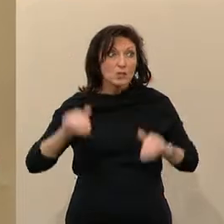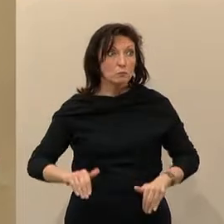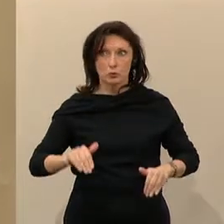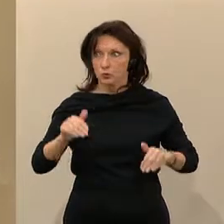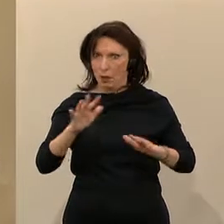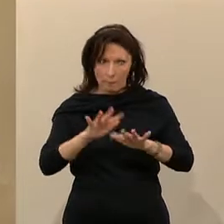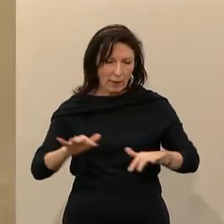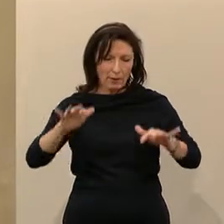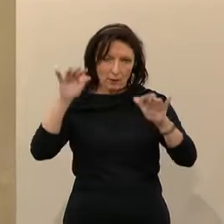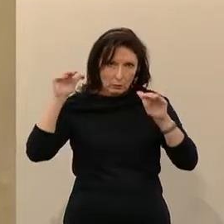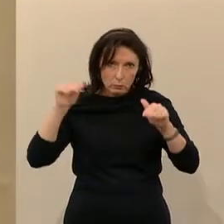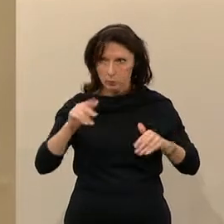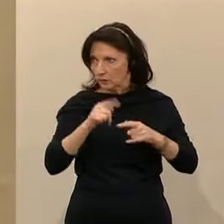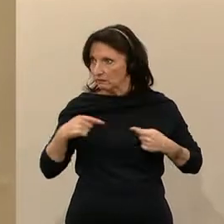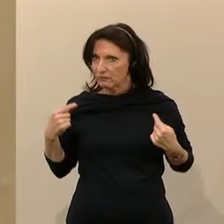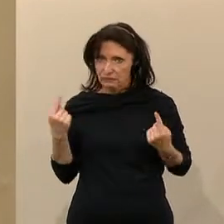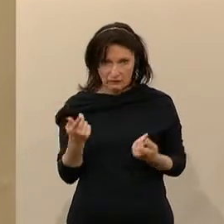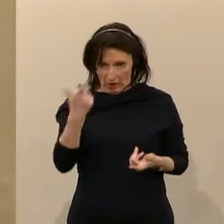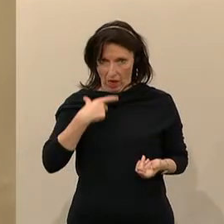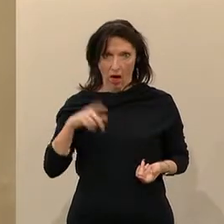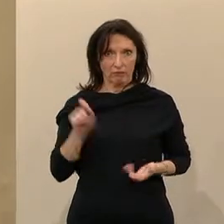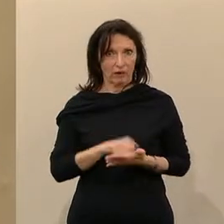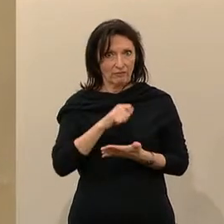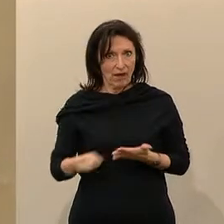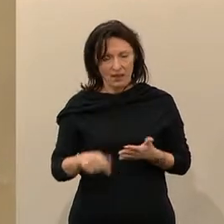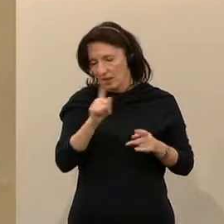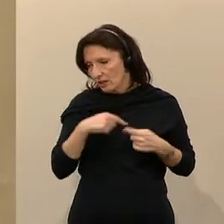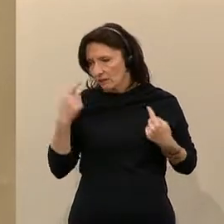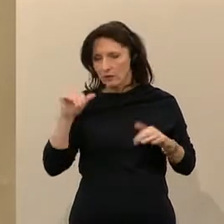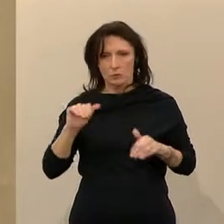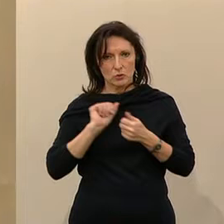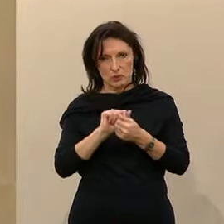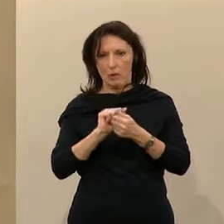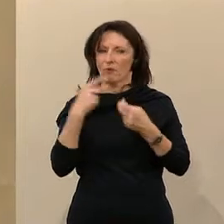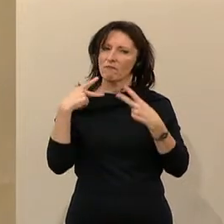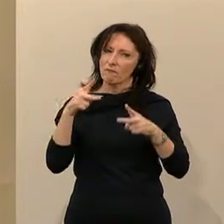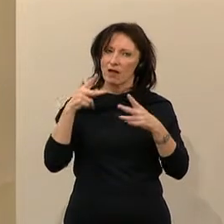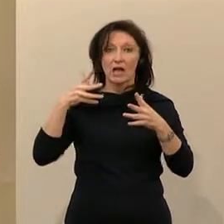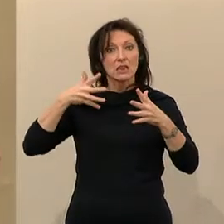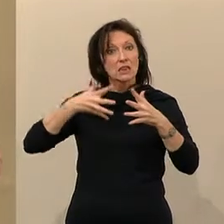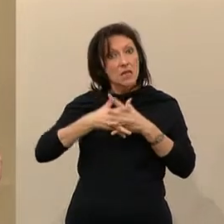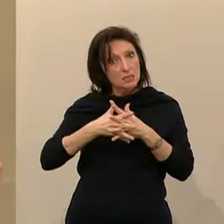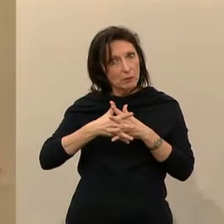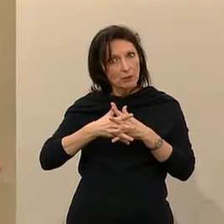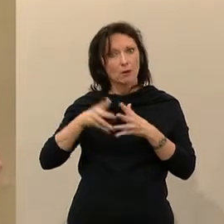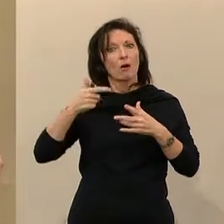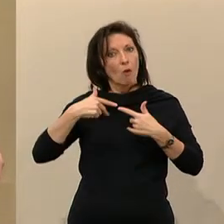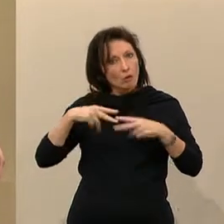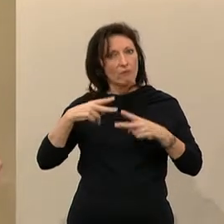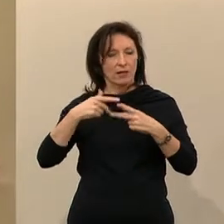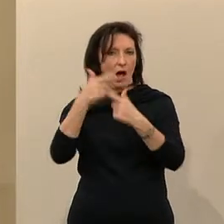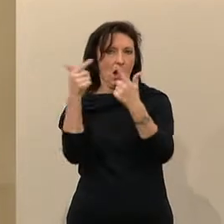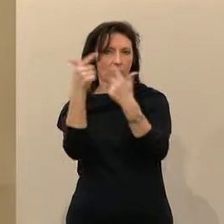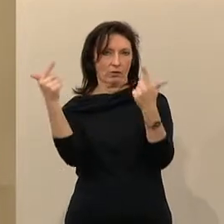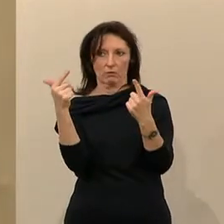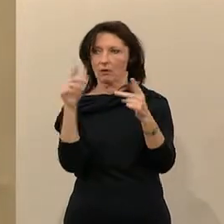als Parlament, als gewählte ParlamentarierInnen sein, für weitere Transparenz und Aufklärung sorgen zu können. Allesamt Argumente,